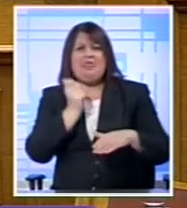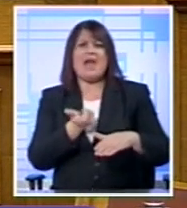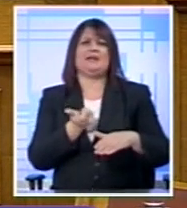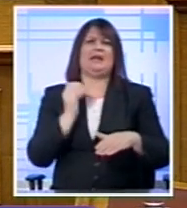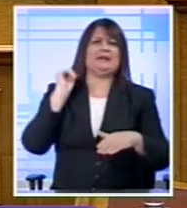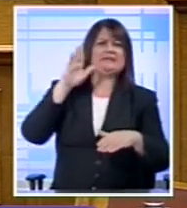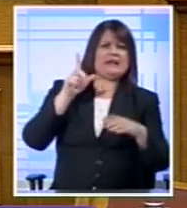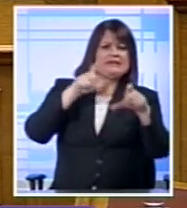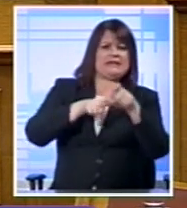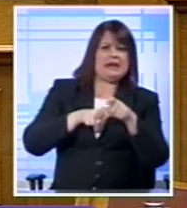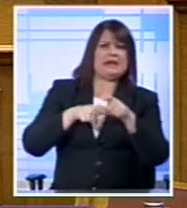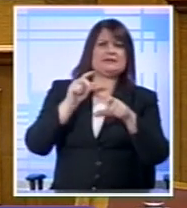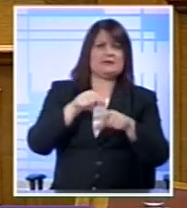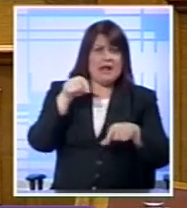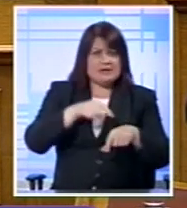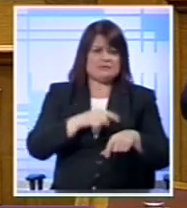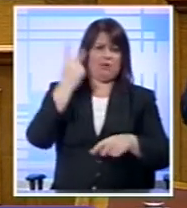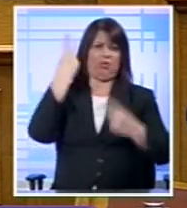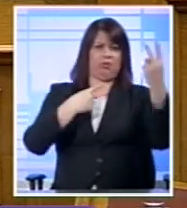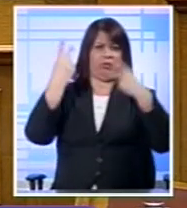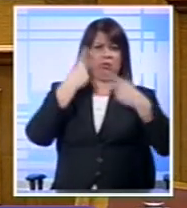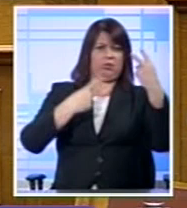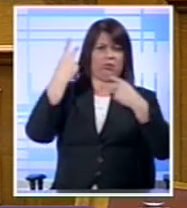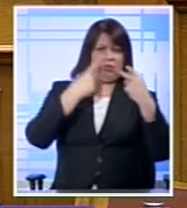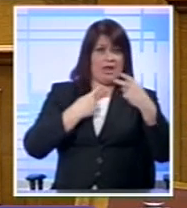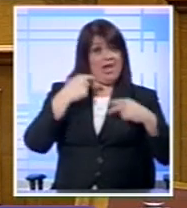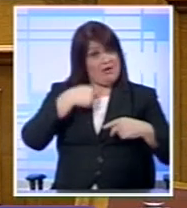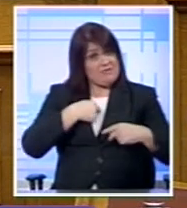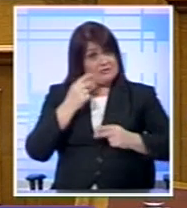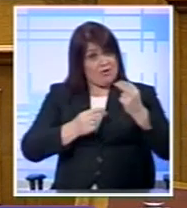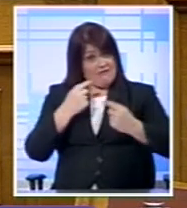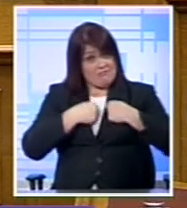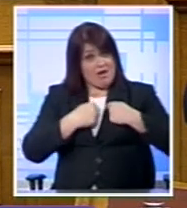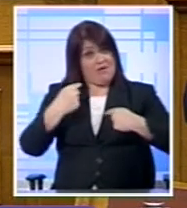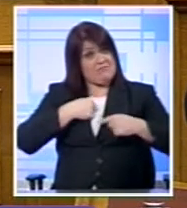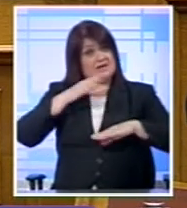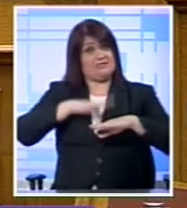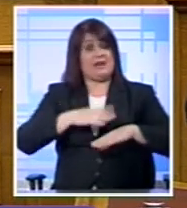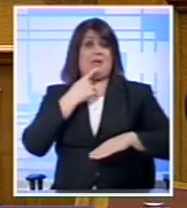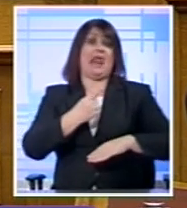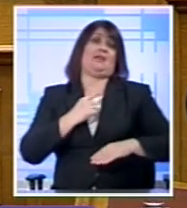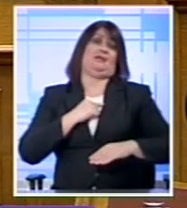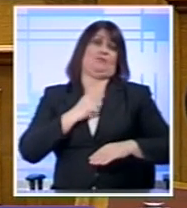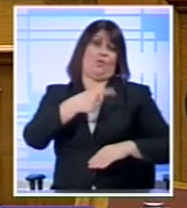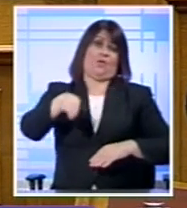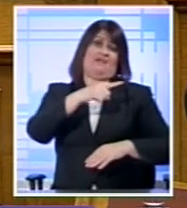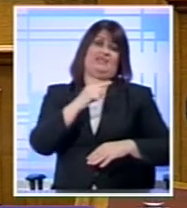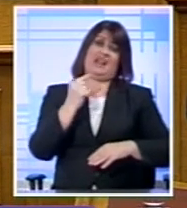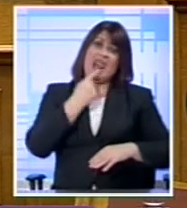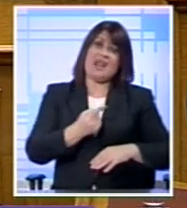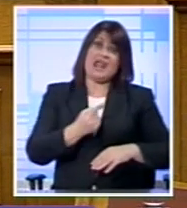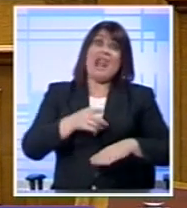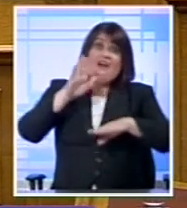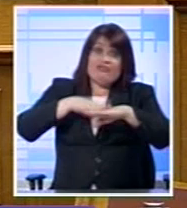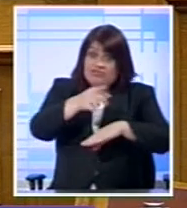είμαστε ο στόχος εμείς Ναι εμείς είμαστε για αυτούς το πρόβλημα Εμείς είμαστε για αυτούς Που φέραν την Ελλάδα εδώ